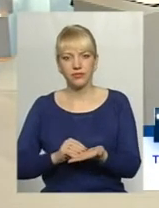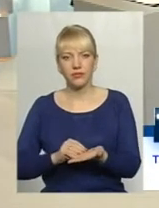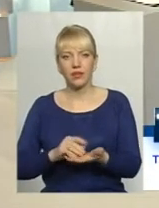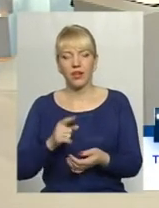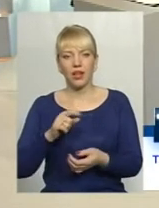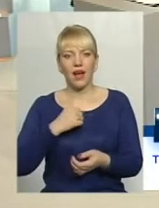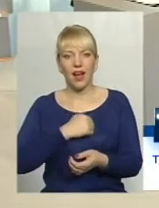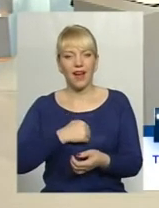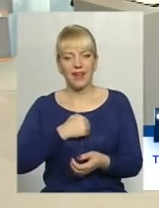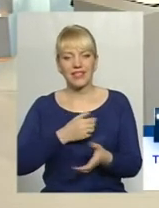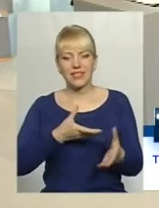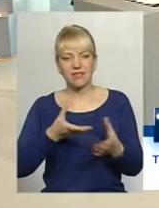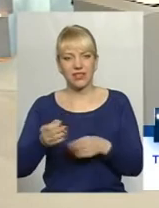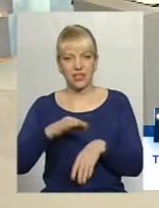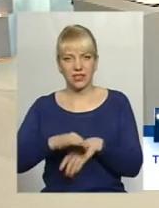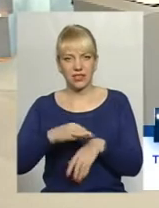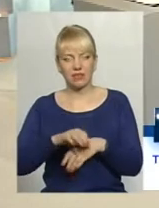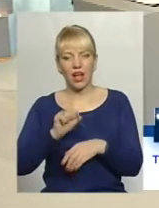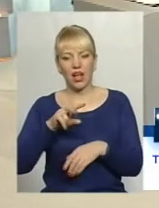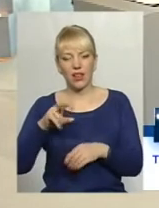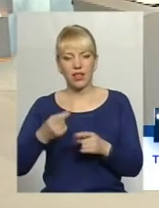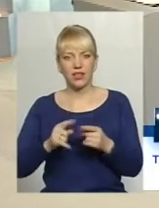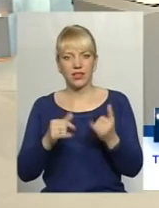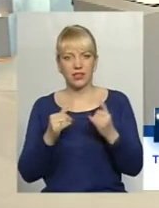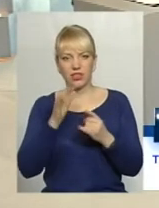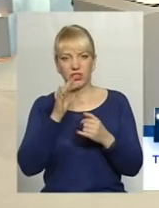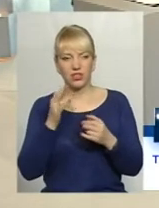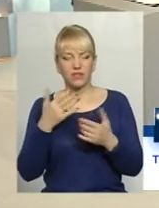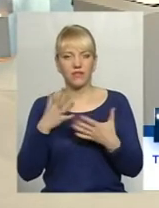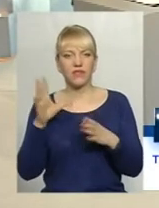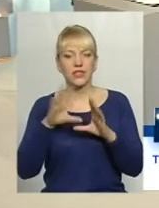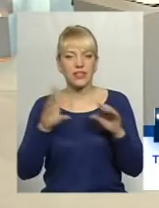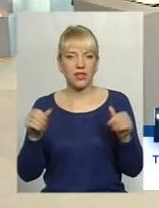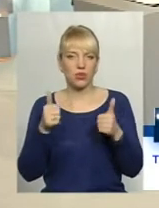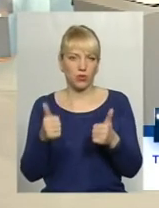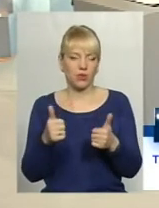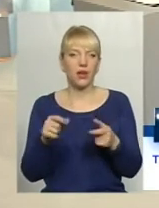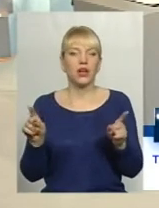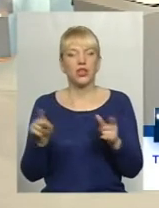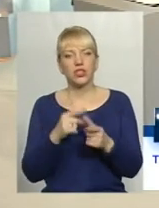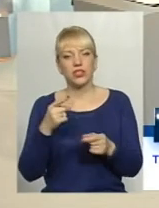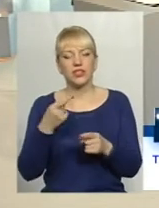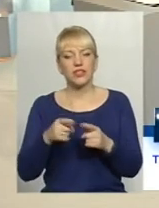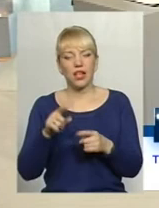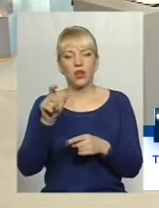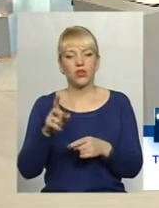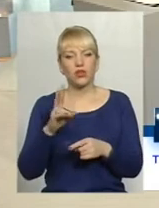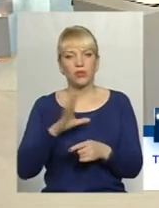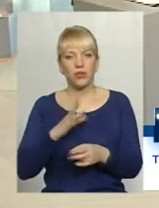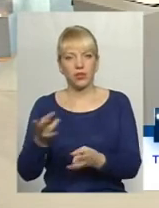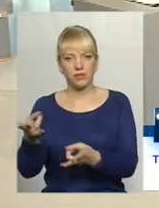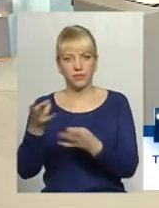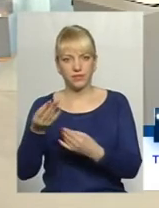агресивний вплив насильством, тобто він повторюється, але от на даний час все добре. Чи ця людина, якою був спричинений